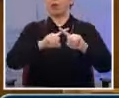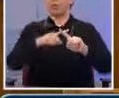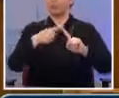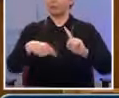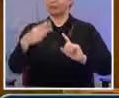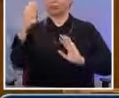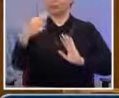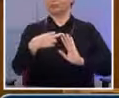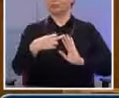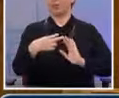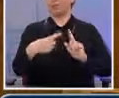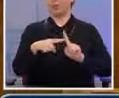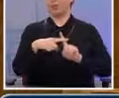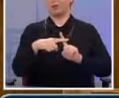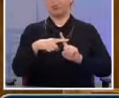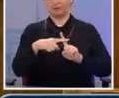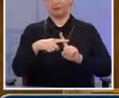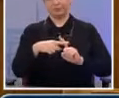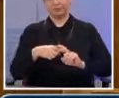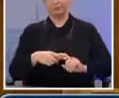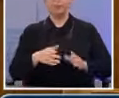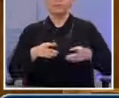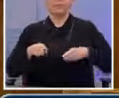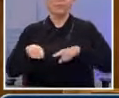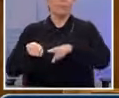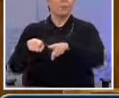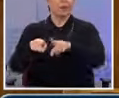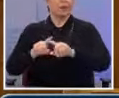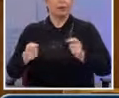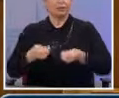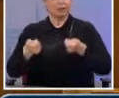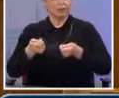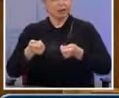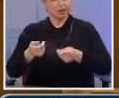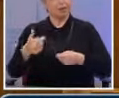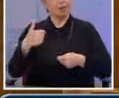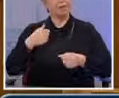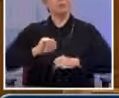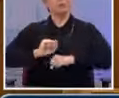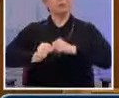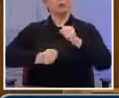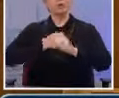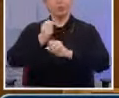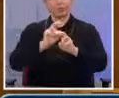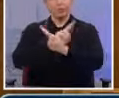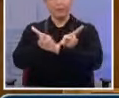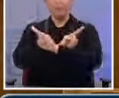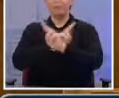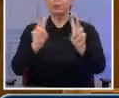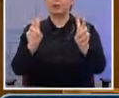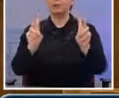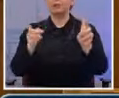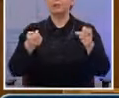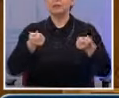Παράλληλα καταβάλουμε κάθε προσπάθεια να υπάρχει απόλυτη διαφάνεια στη διαχείριση της